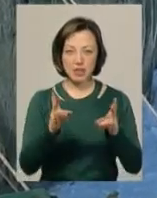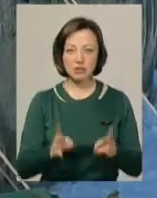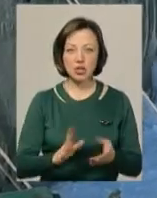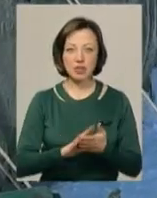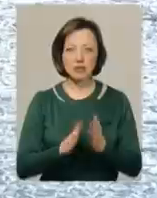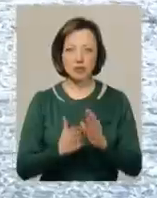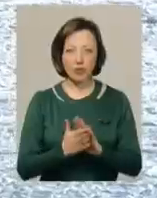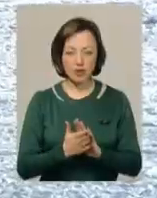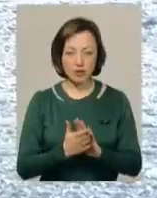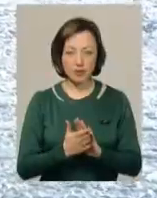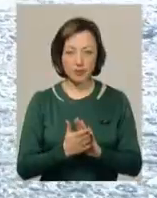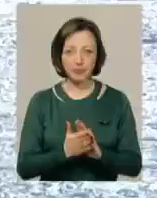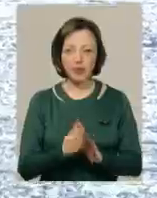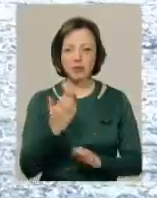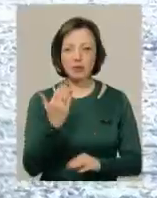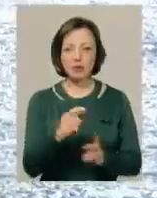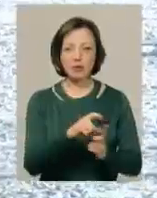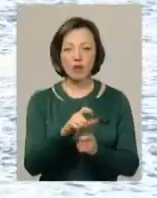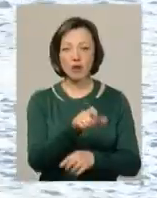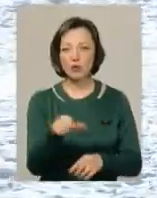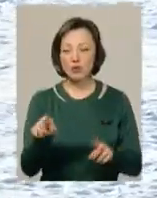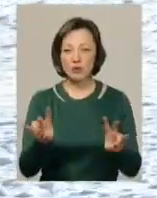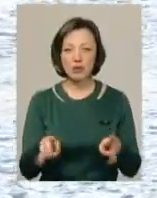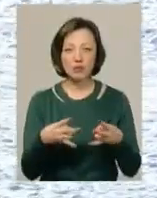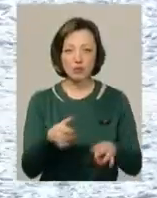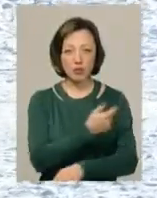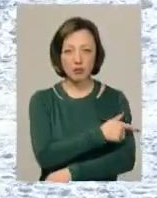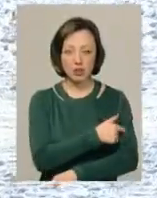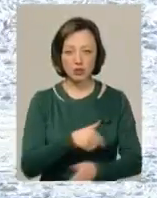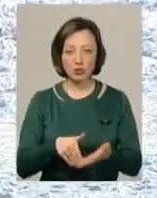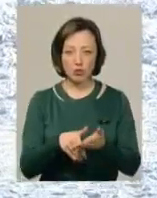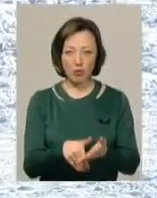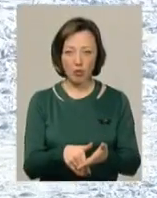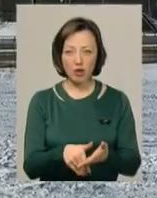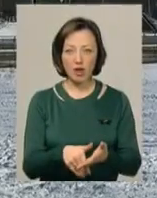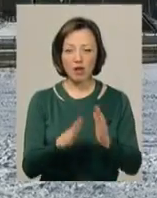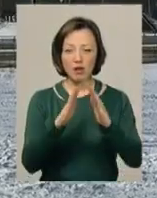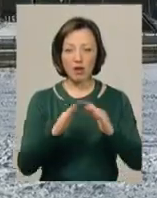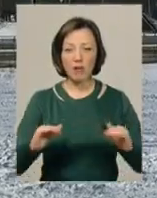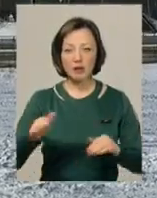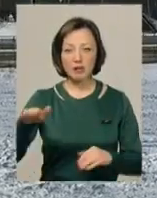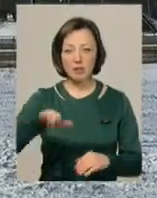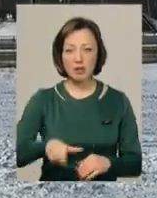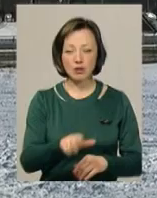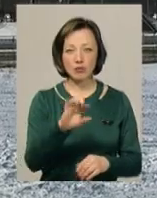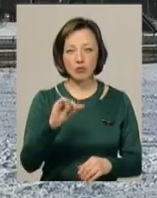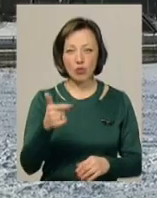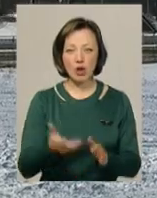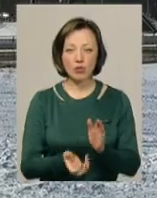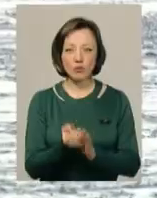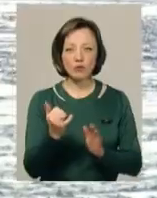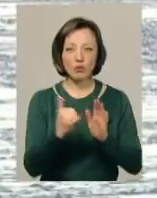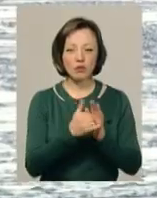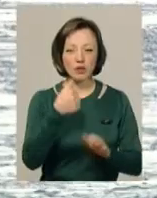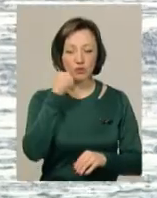ситуацій Андрій Козак. За його словами, людям не знадобилася медична допомога. Нагадаю, намет на березі Південного Бугу рятувальники